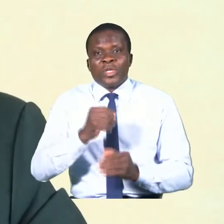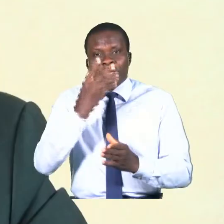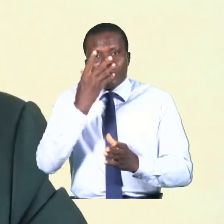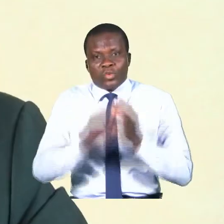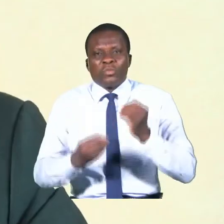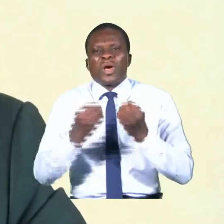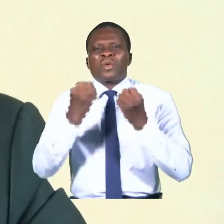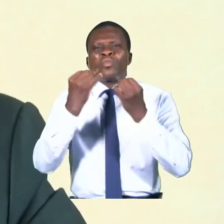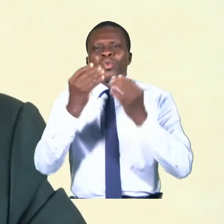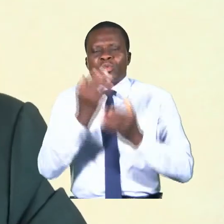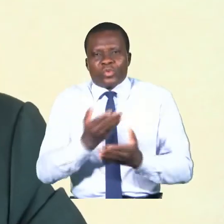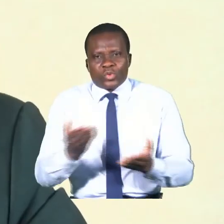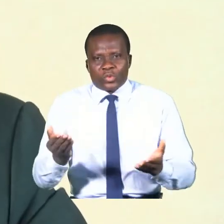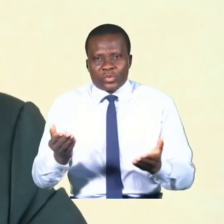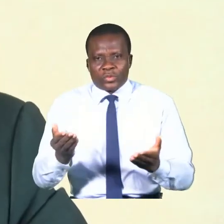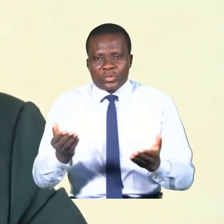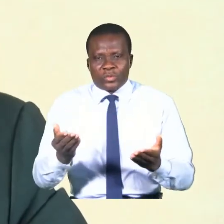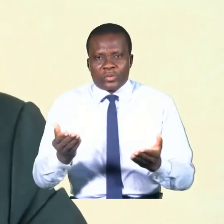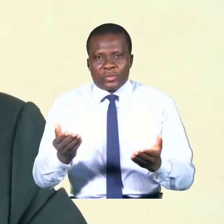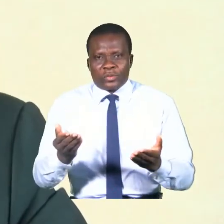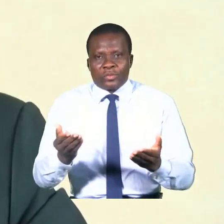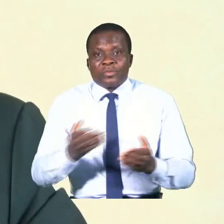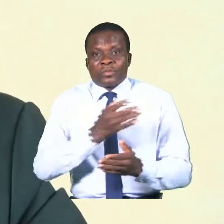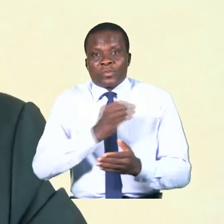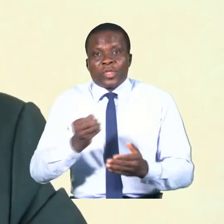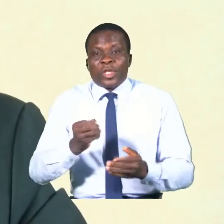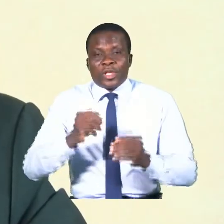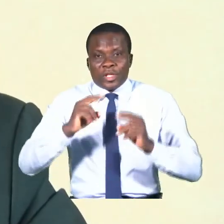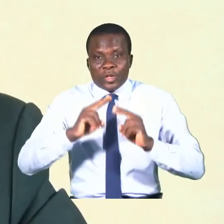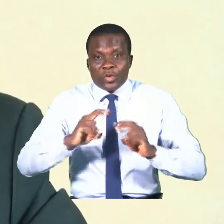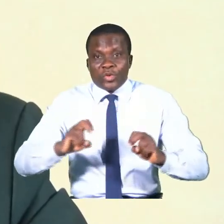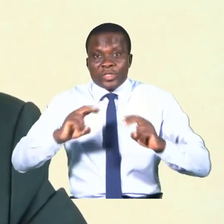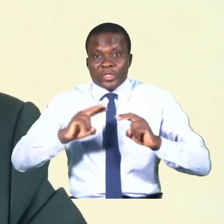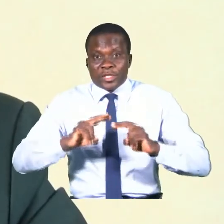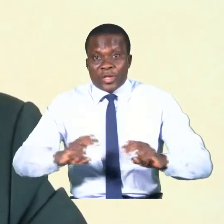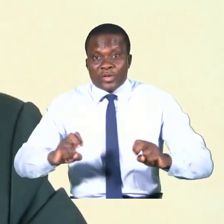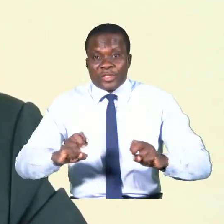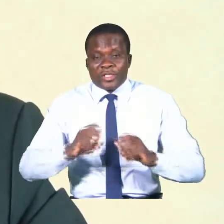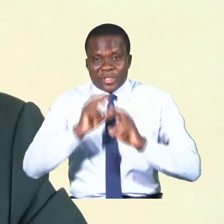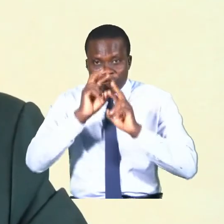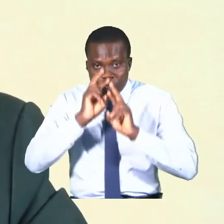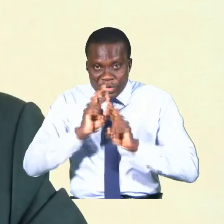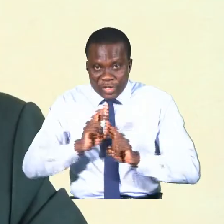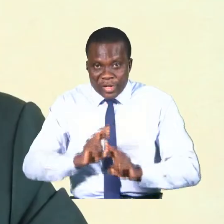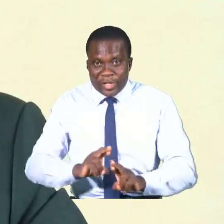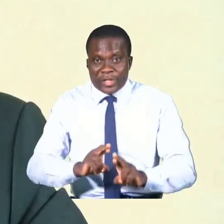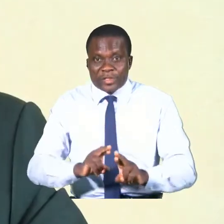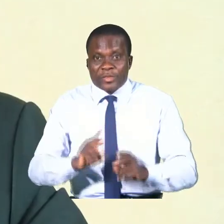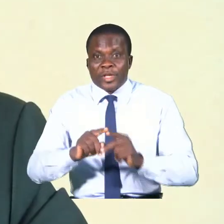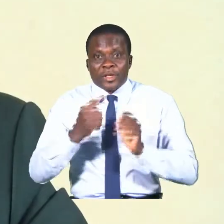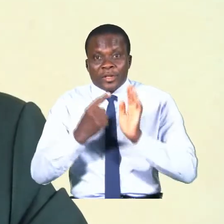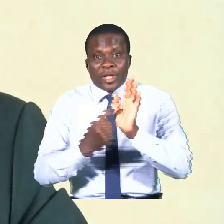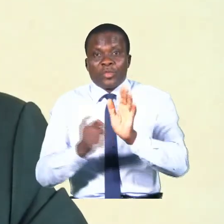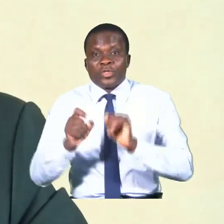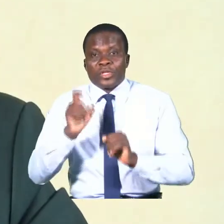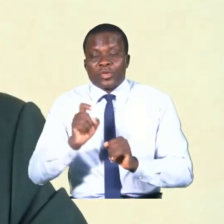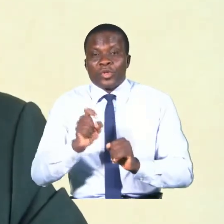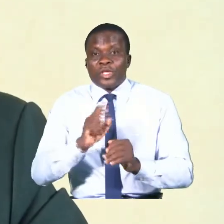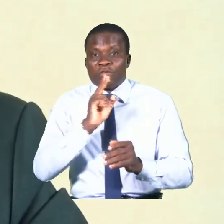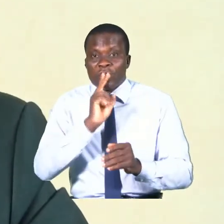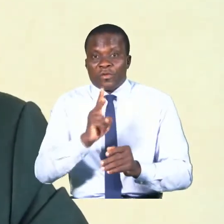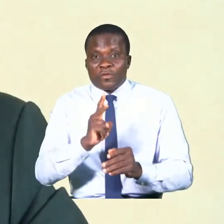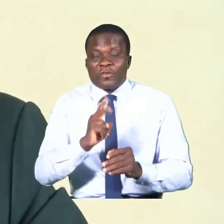encore beaucoup de choses. Et le diagnostic du respect a montré qu'il faut effectivement